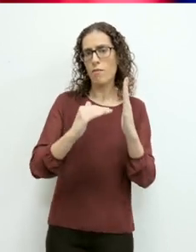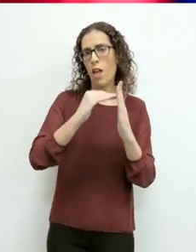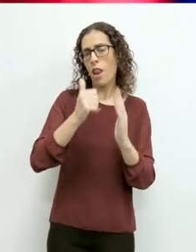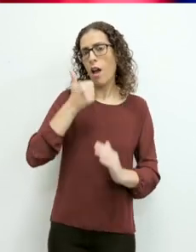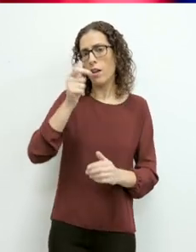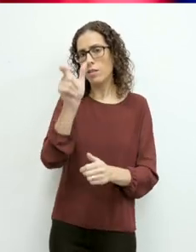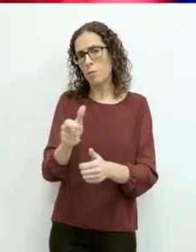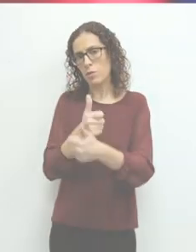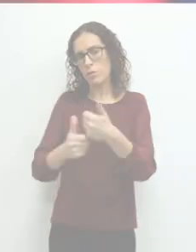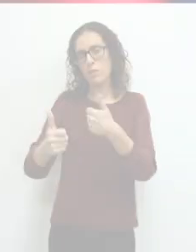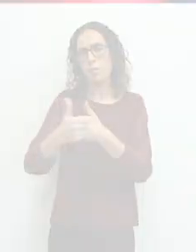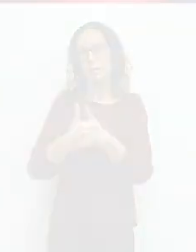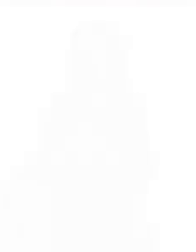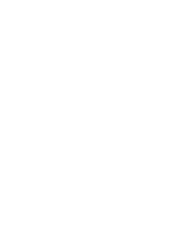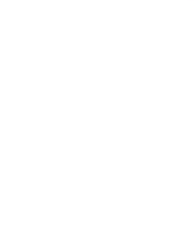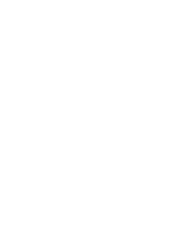-persuni b-dizabilita.